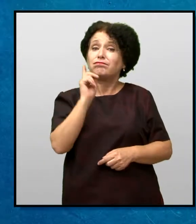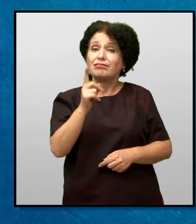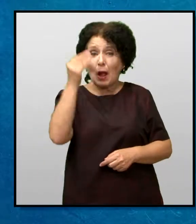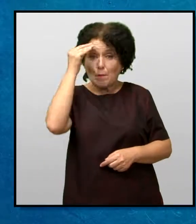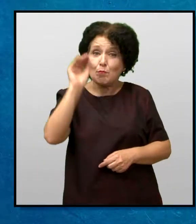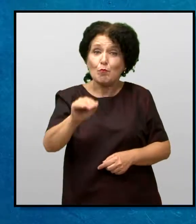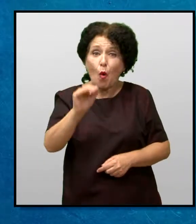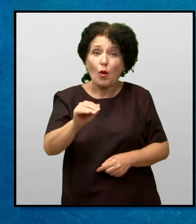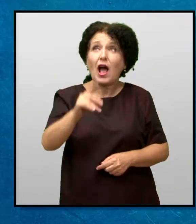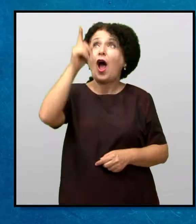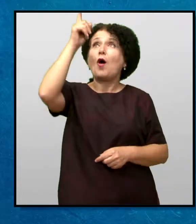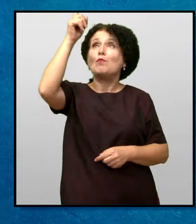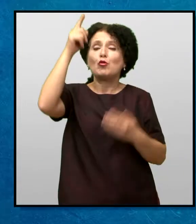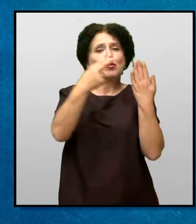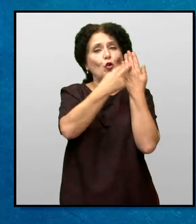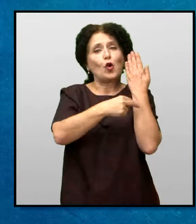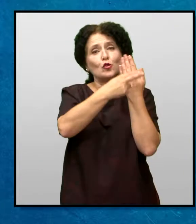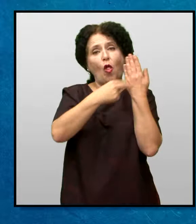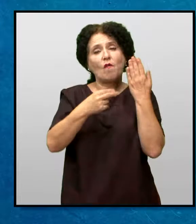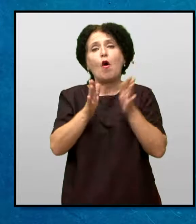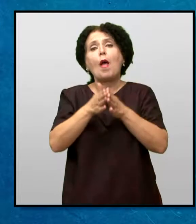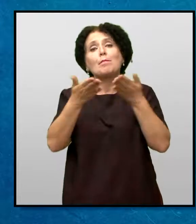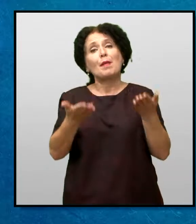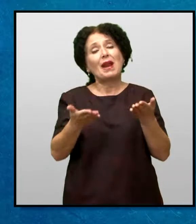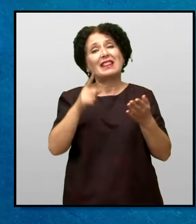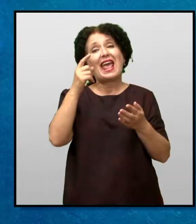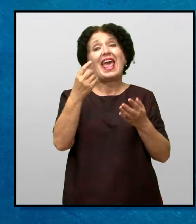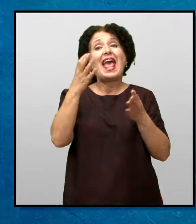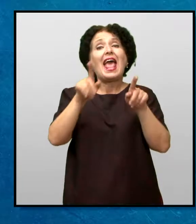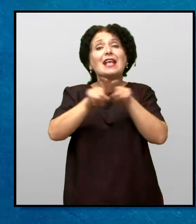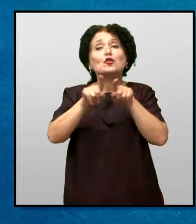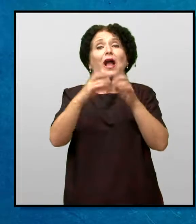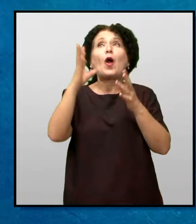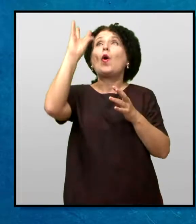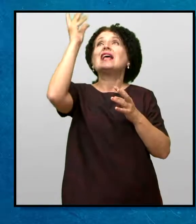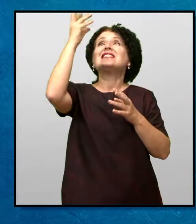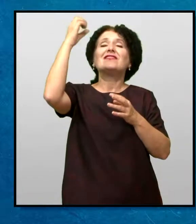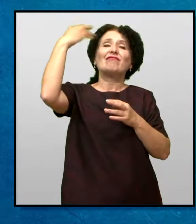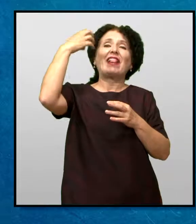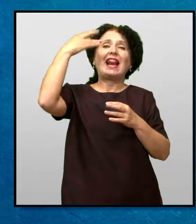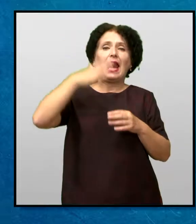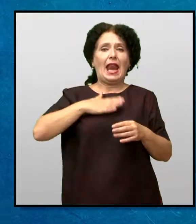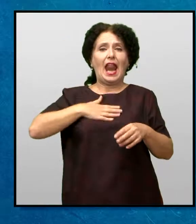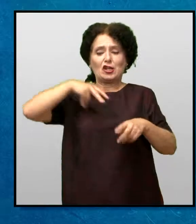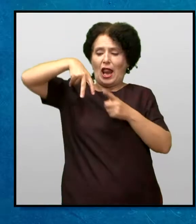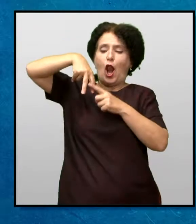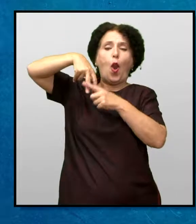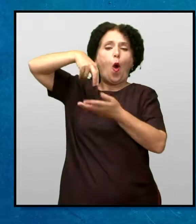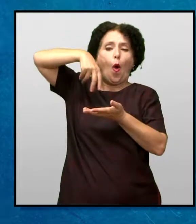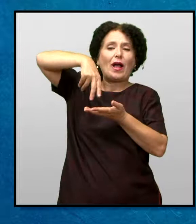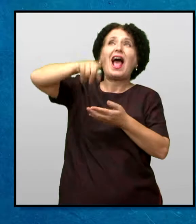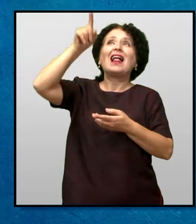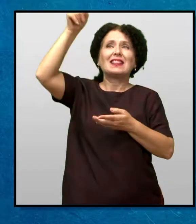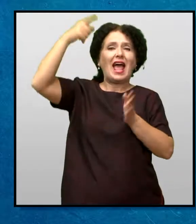поука за нас Божиото слово, Библијата Е светилка пред нашите нозе и светлина на нашиот пат